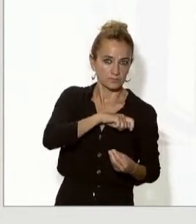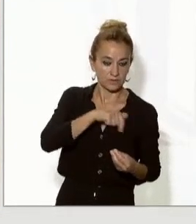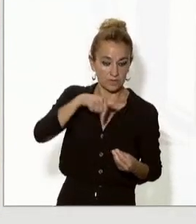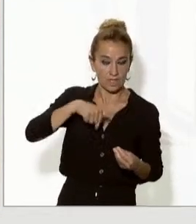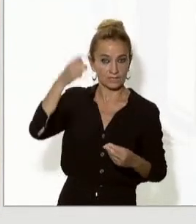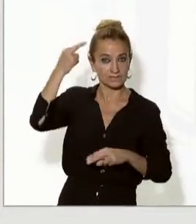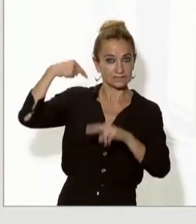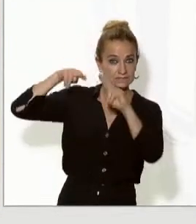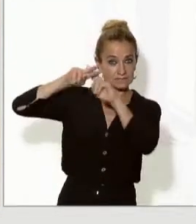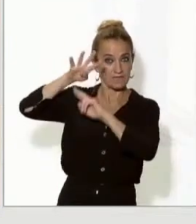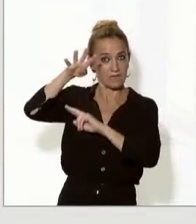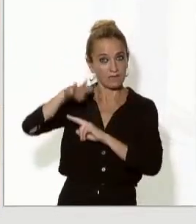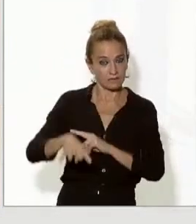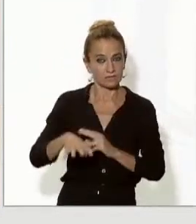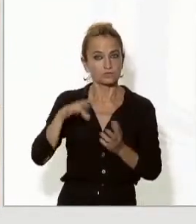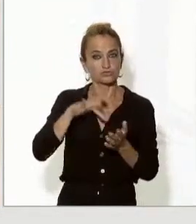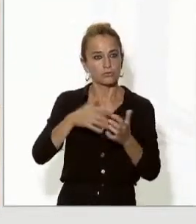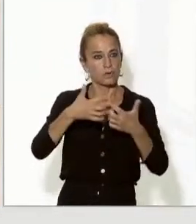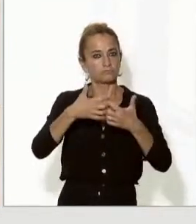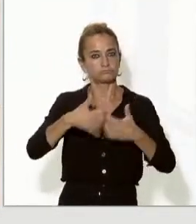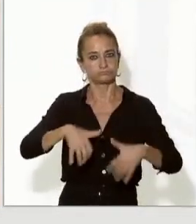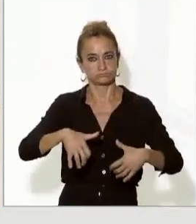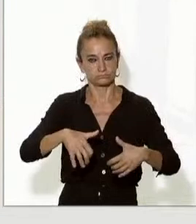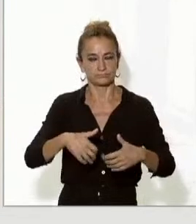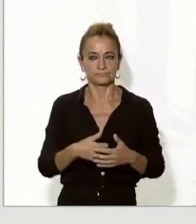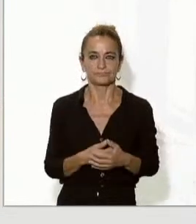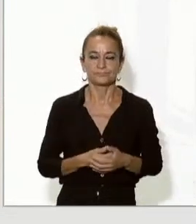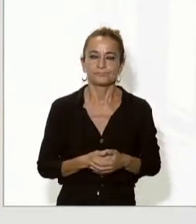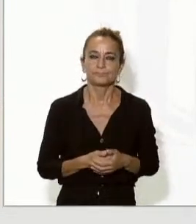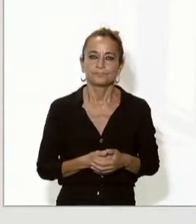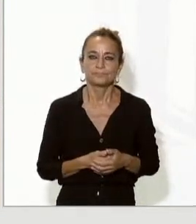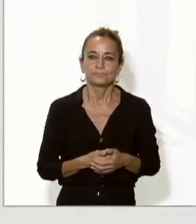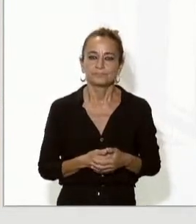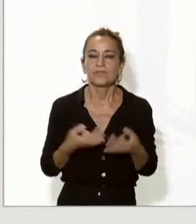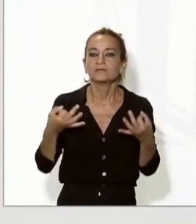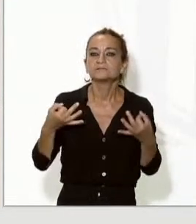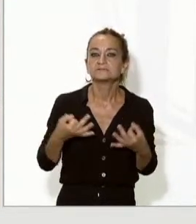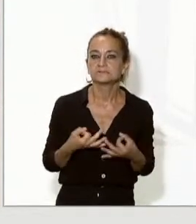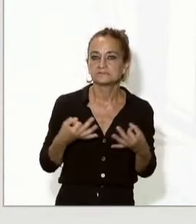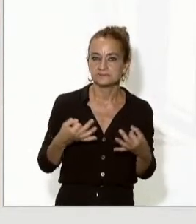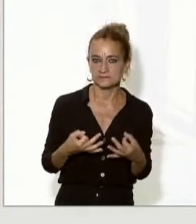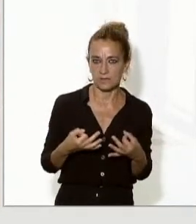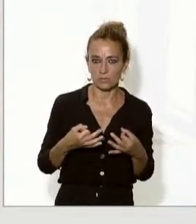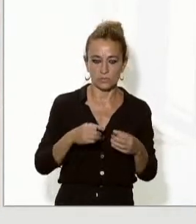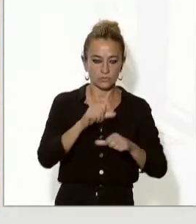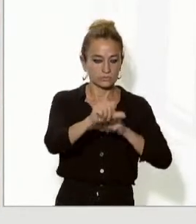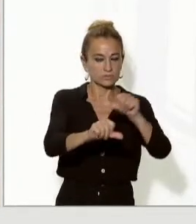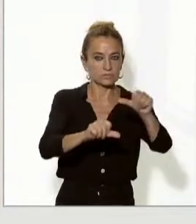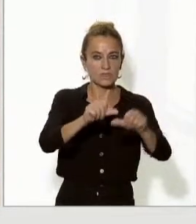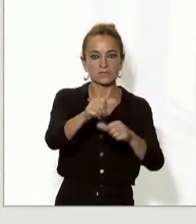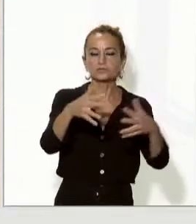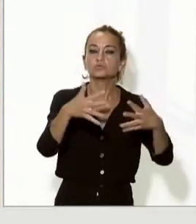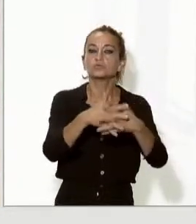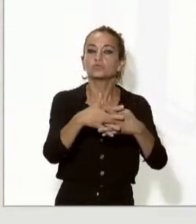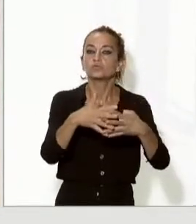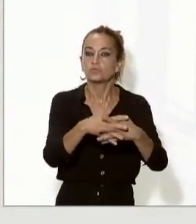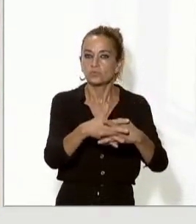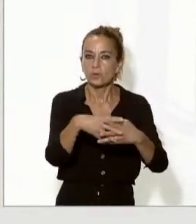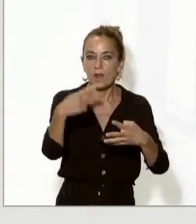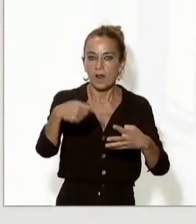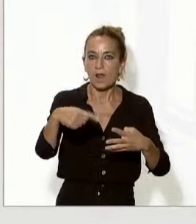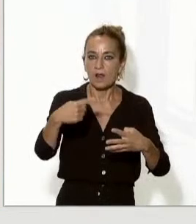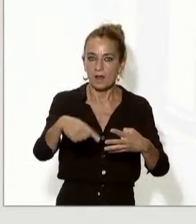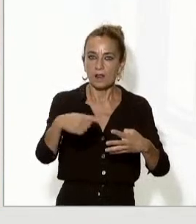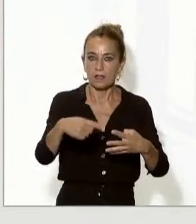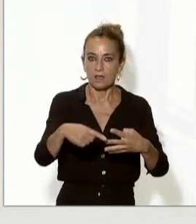Catalunya desplegar i que, de ben segur, acompanyarà el desenvolupament d'infraestructures que són fonamentals